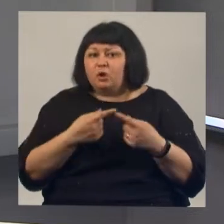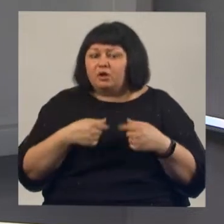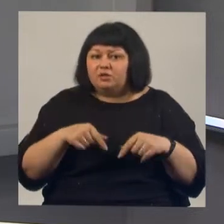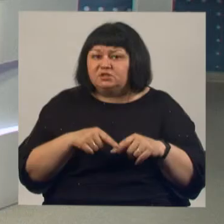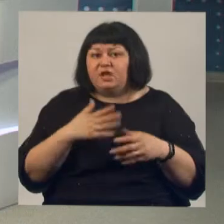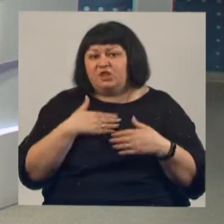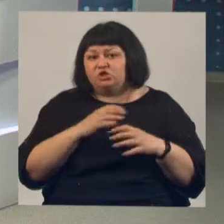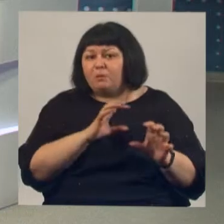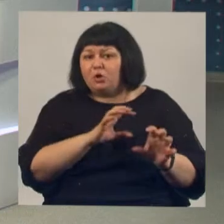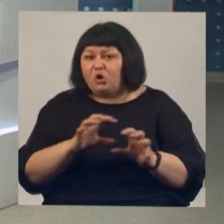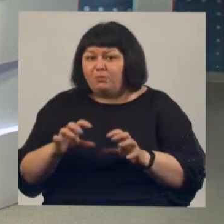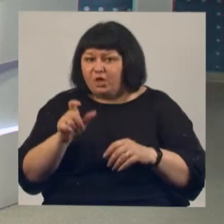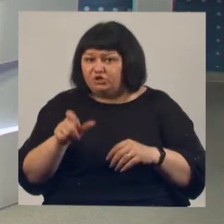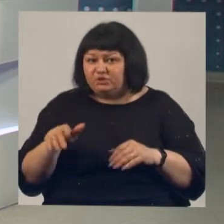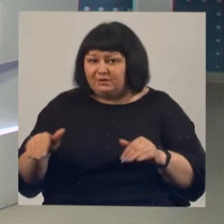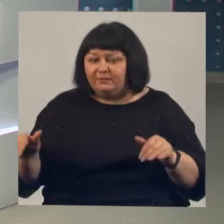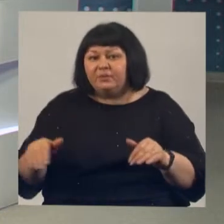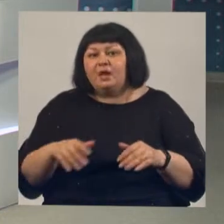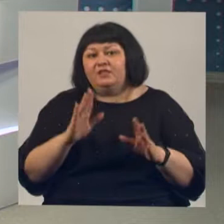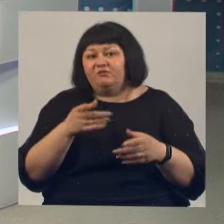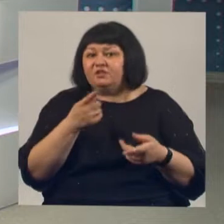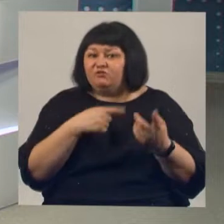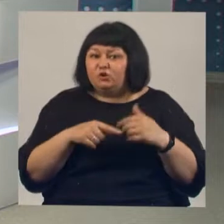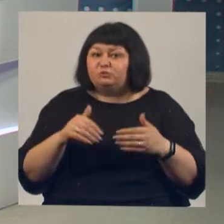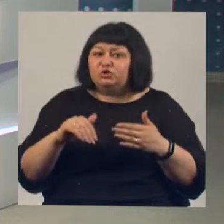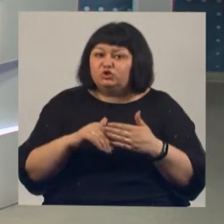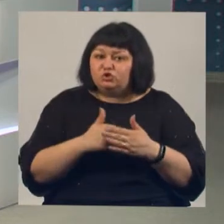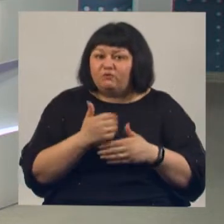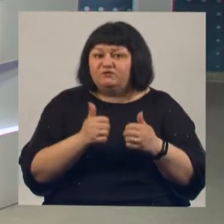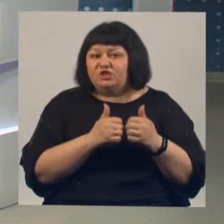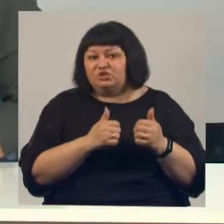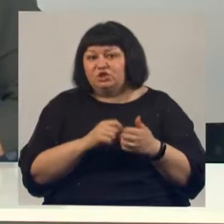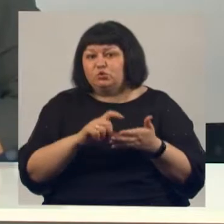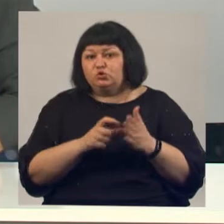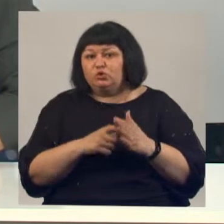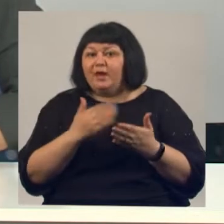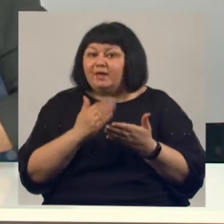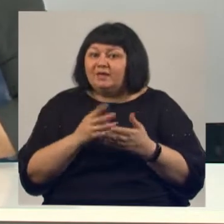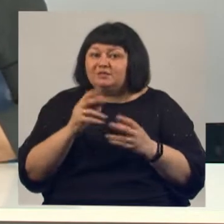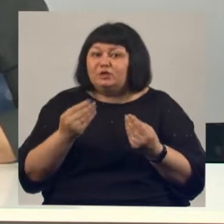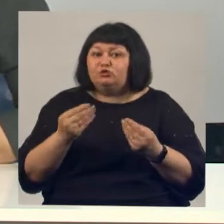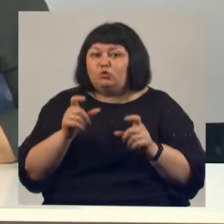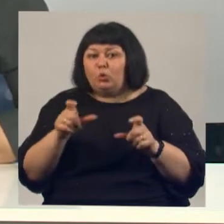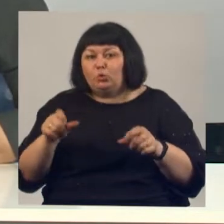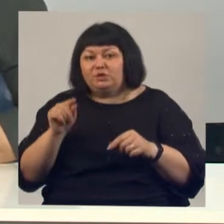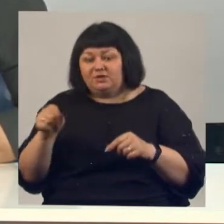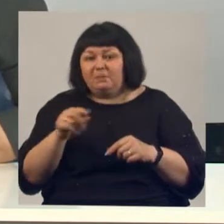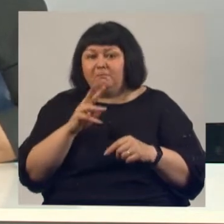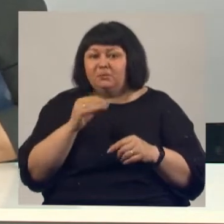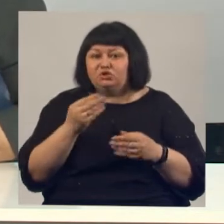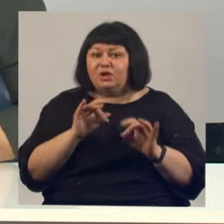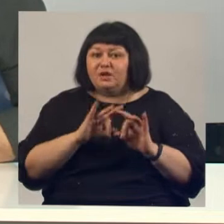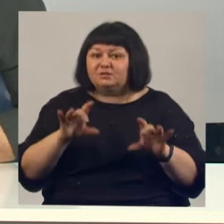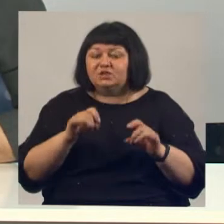подопечных. Давайте вернемся снова в соседнюю студию. Узнаем, присоединились ли еще люди, стало ли их больше у нас. Миша, расскажи,